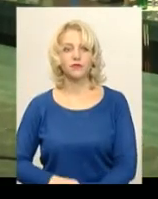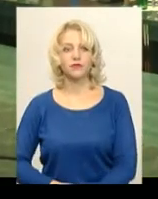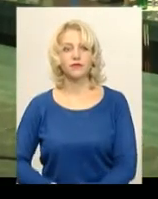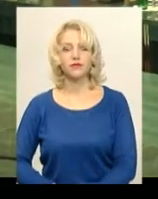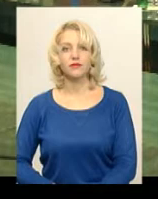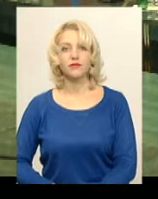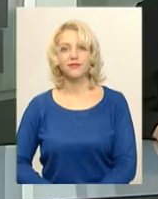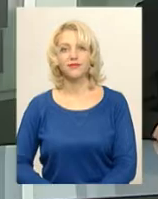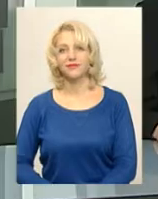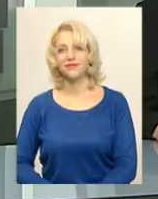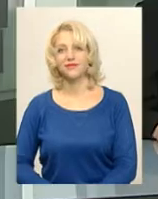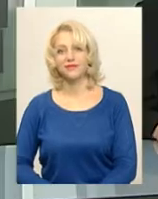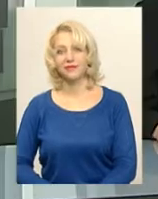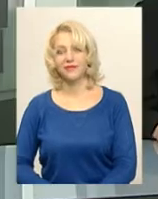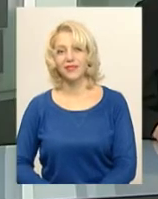Центр.